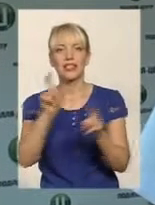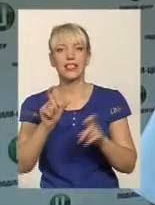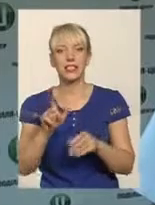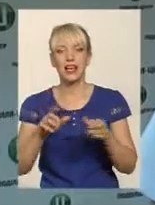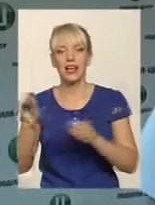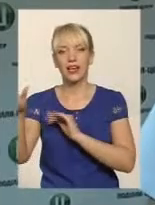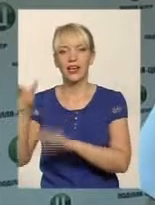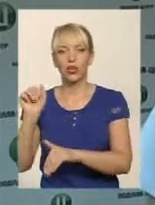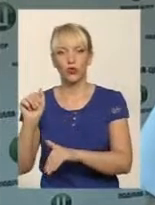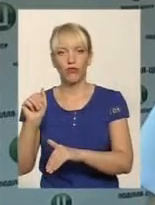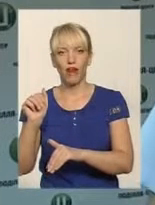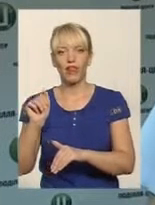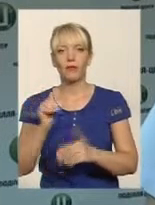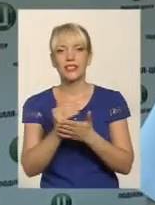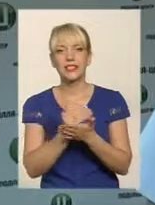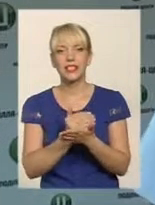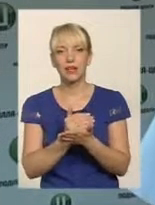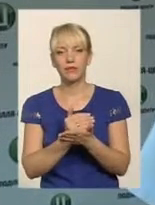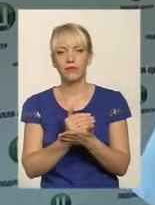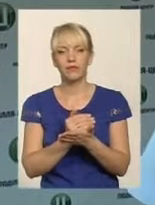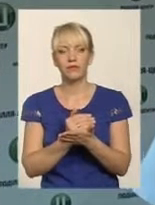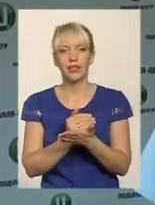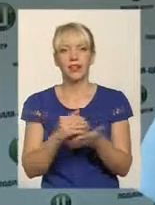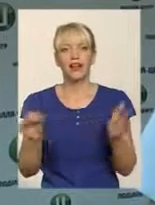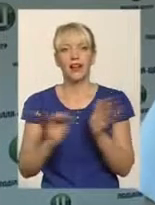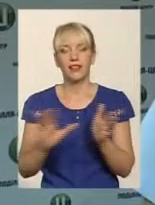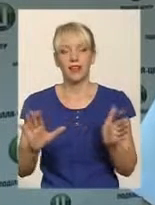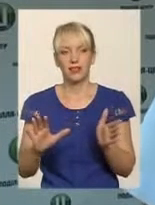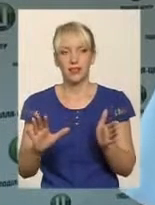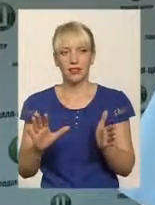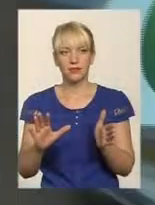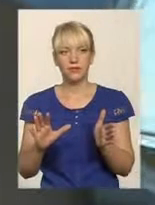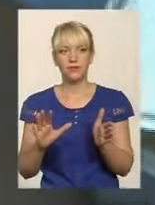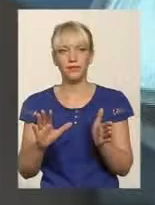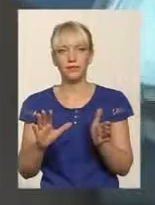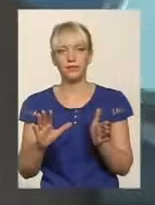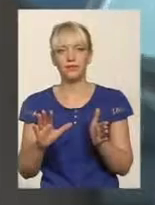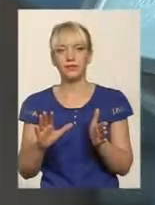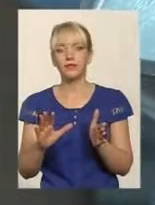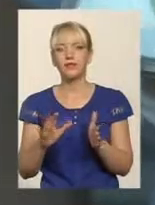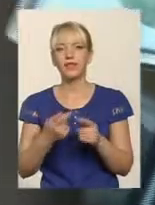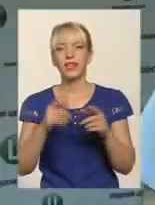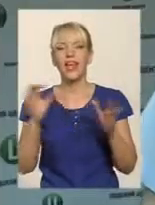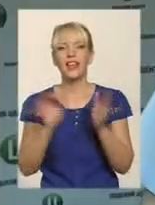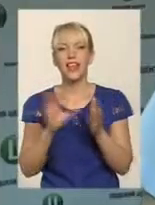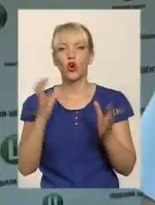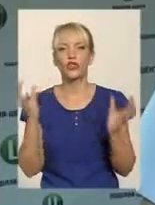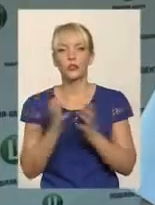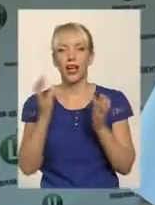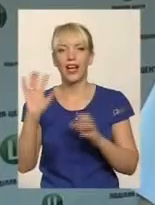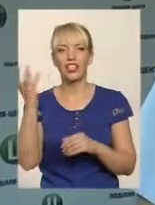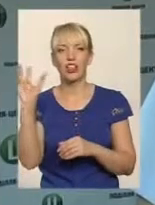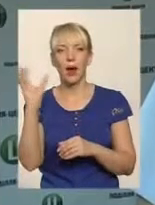кредитуванням систем електрики, енергозберігаючі лампочки тощо. Пакет